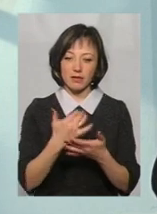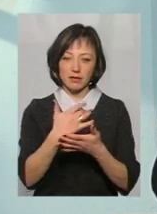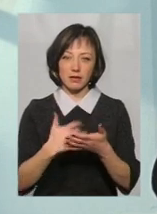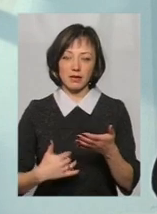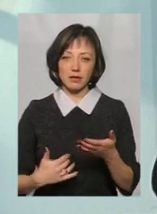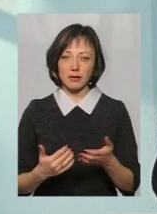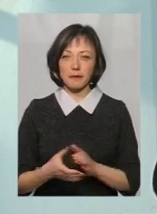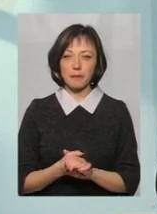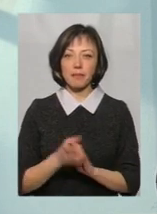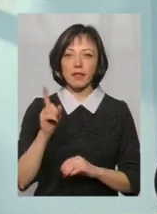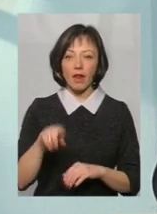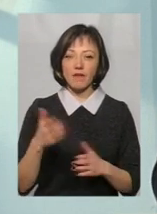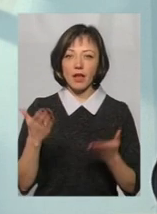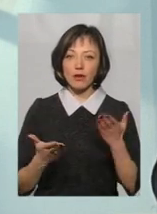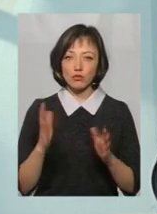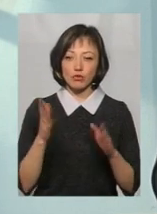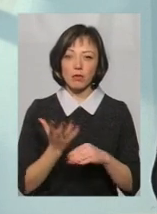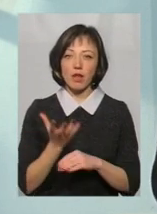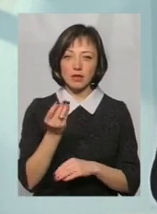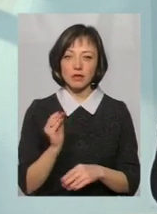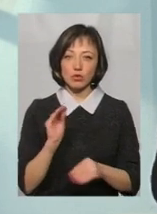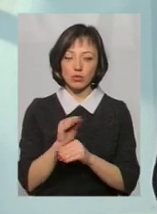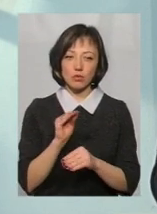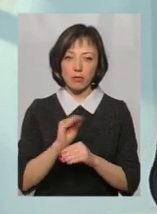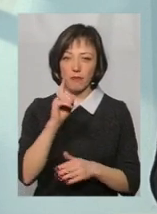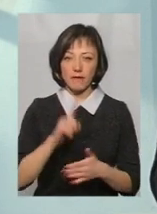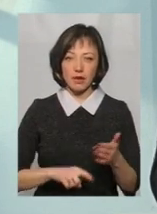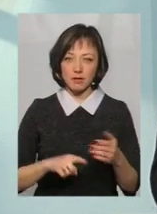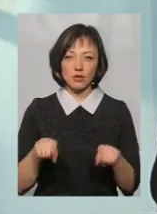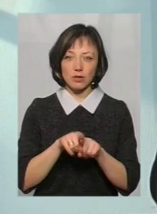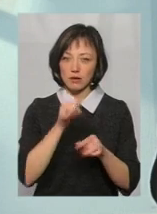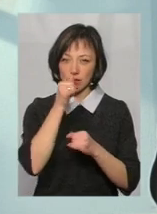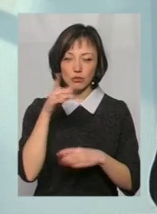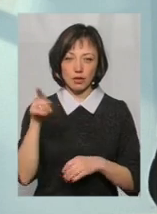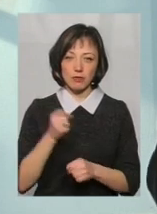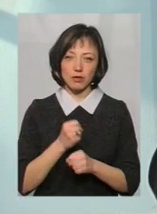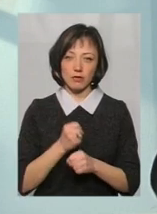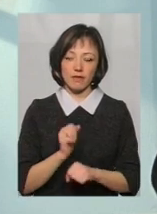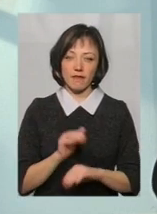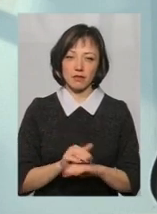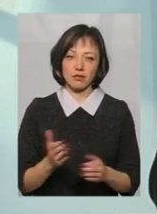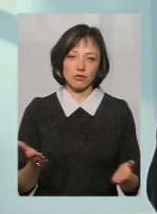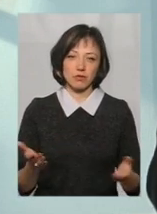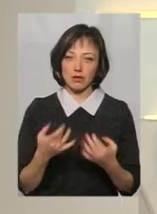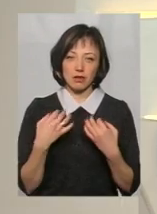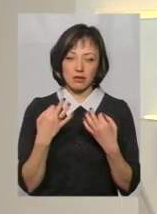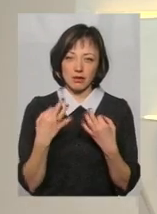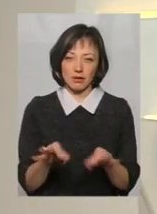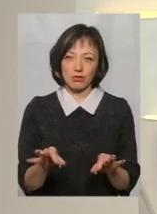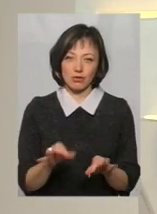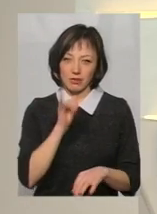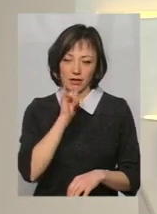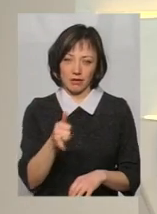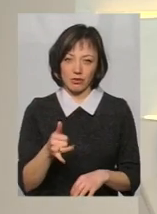І навіть, якщо він буде платити їх додатково, повірте, що, ну, він все одно не зможе там працювати по факту, тому що йому там не дадуть працювати.